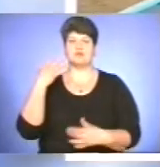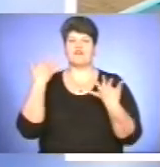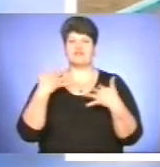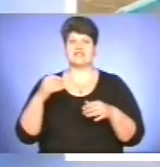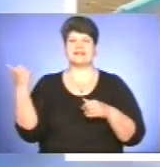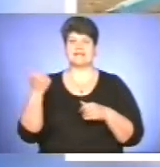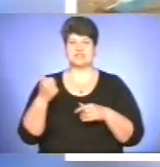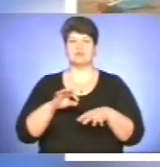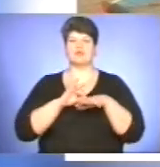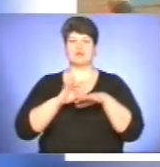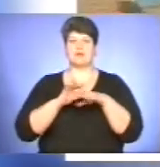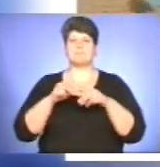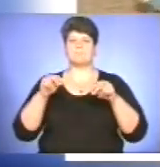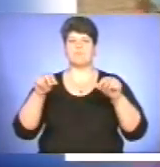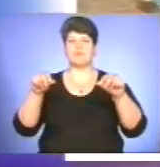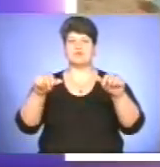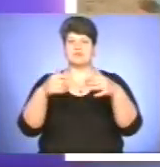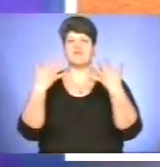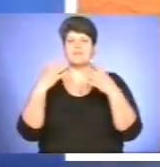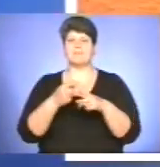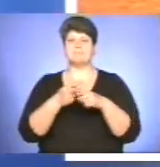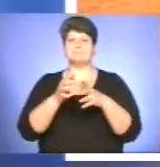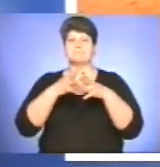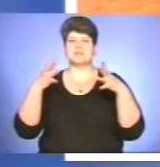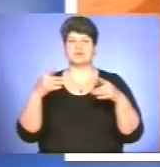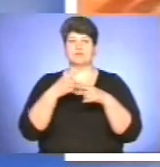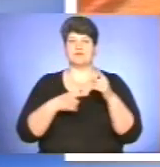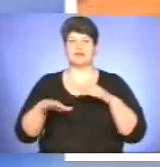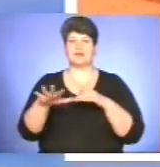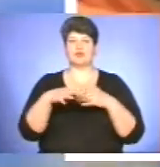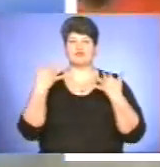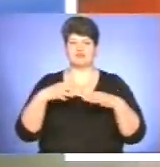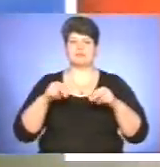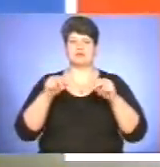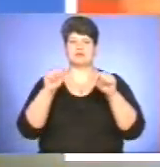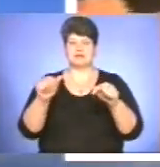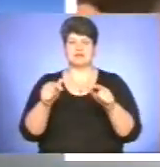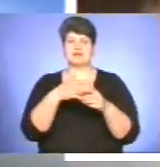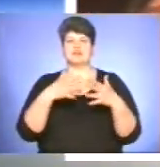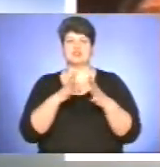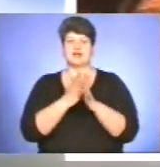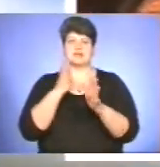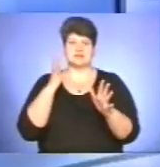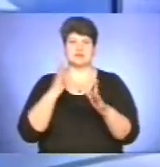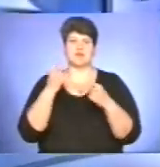триває посівна. Більше половини площі засіяні. На черзі пізні культури – кукурудза і гречка.